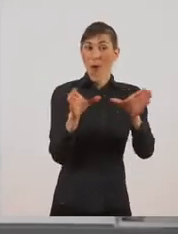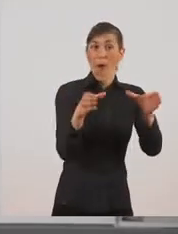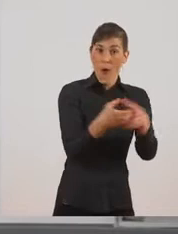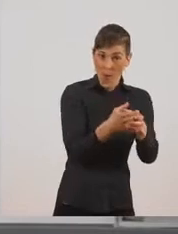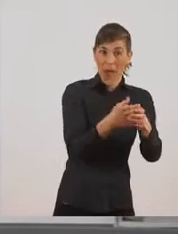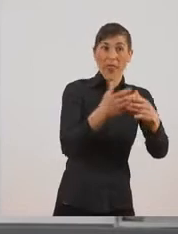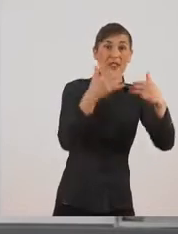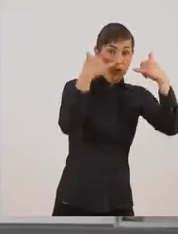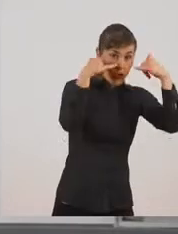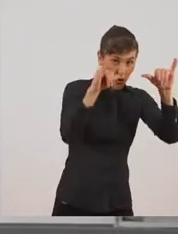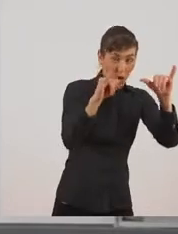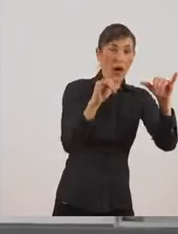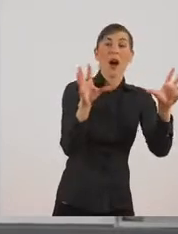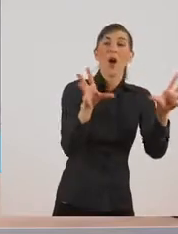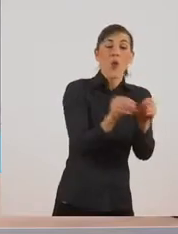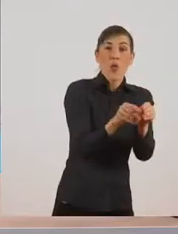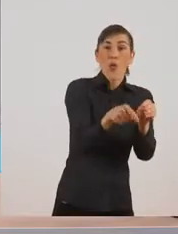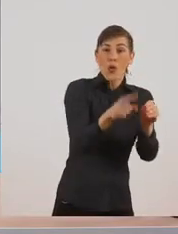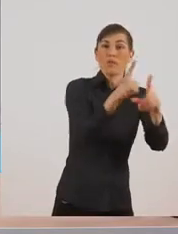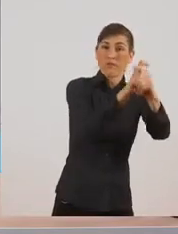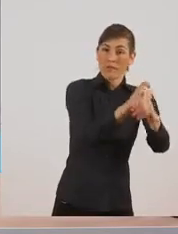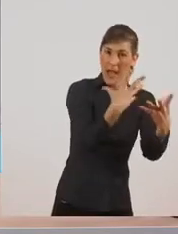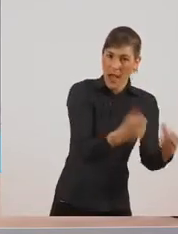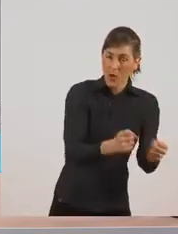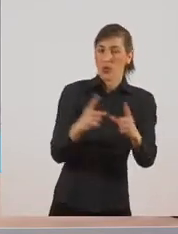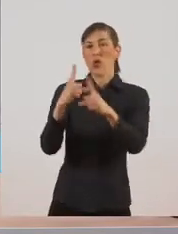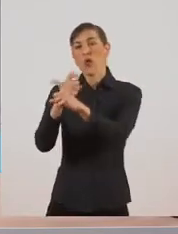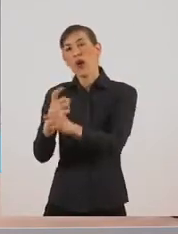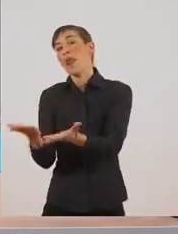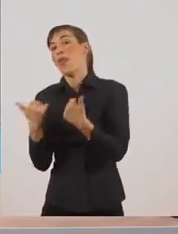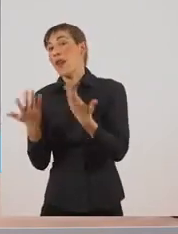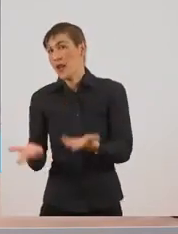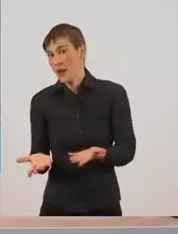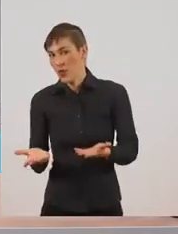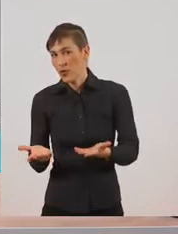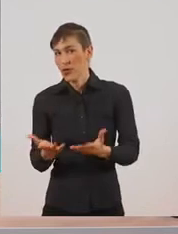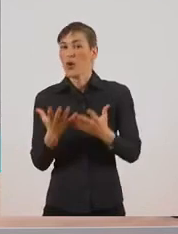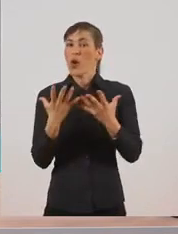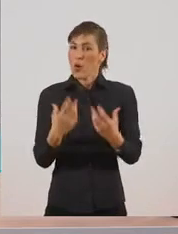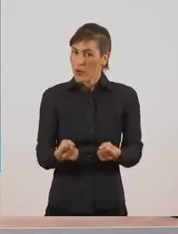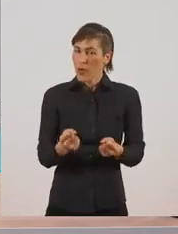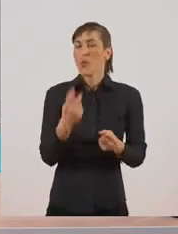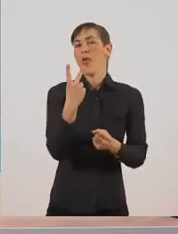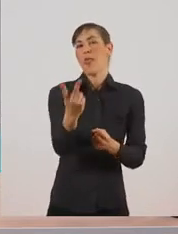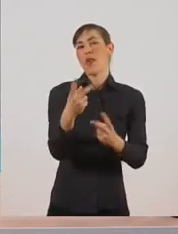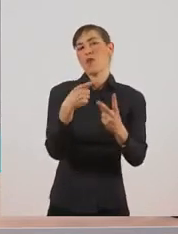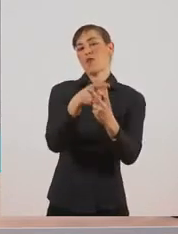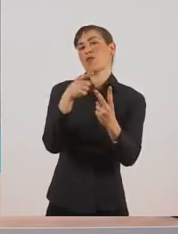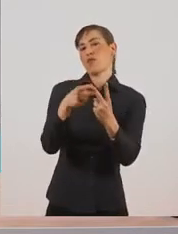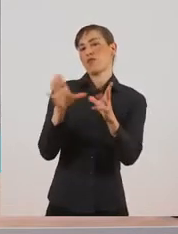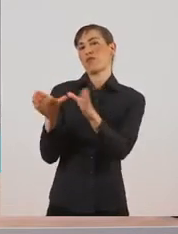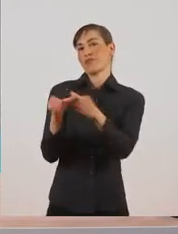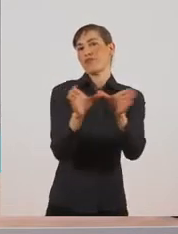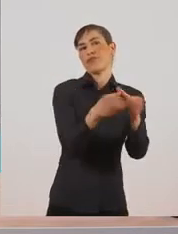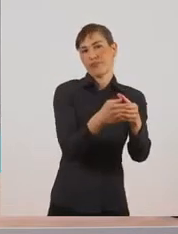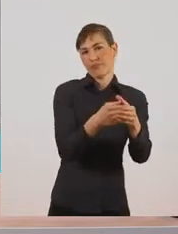επιστήμονες για να μπορέσουν να τα μελητήσουν καλύτερα. Και χώρισαν σε δύο κατηγορίες τα ζώα στα